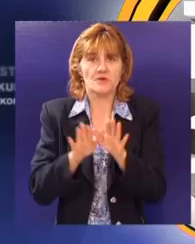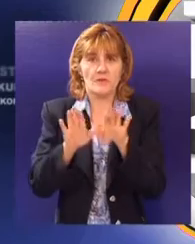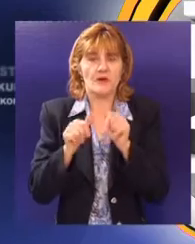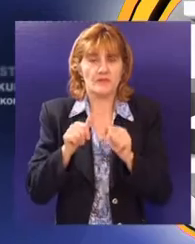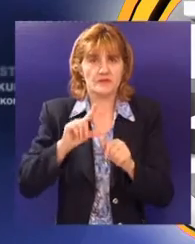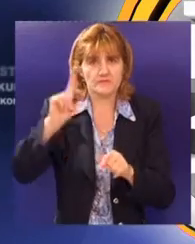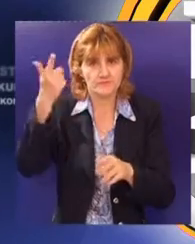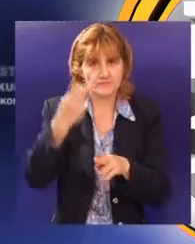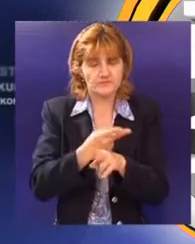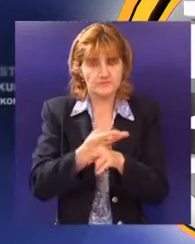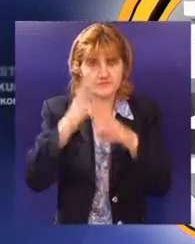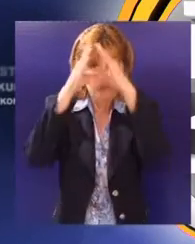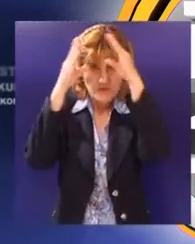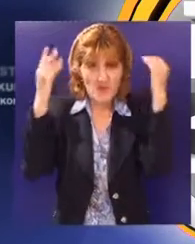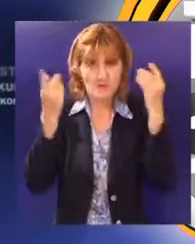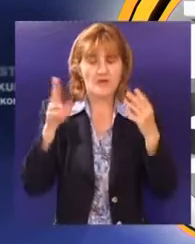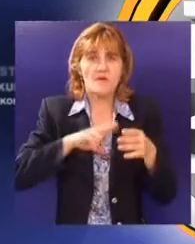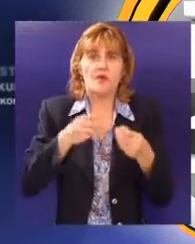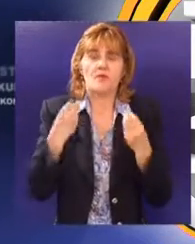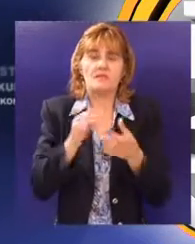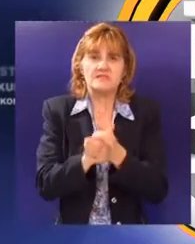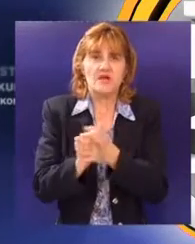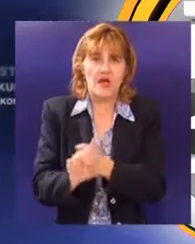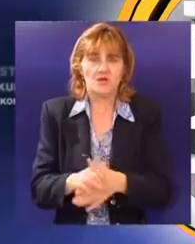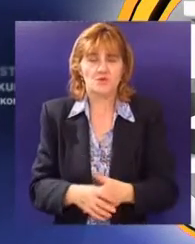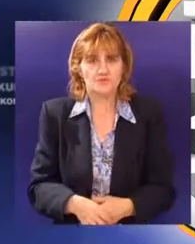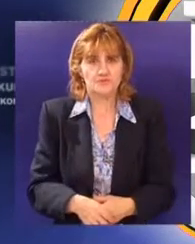zemalja sa kojima regionalna Komora ima dobru saradnju.